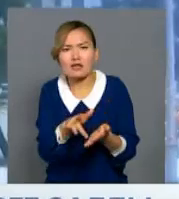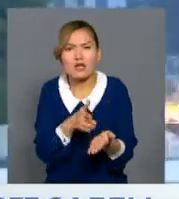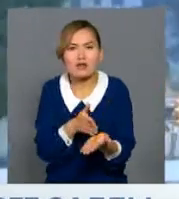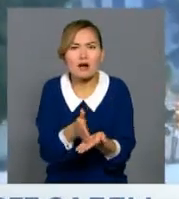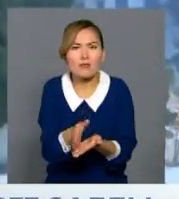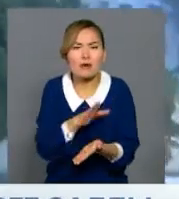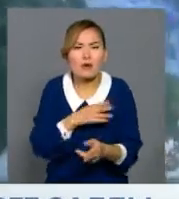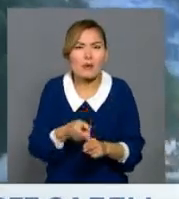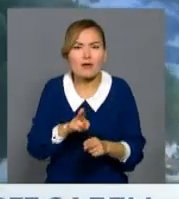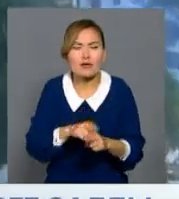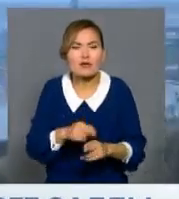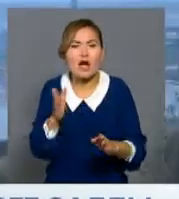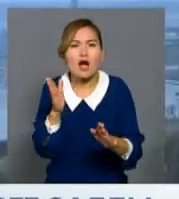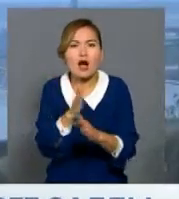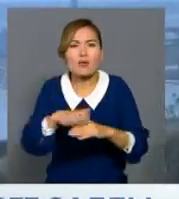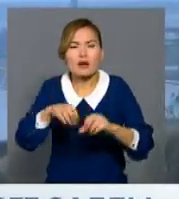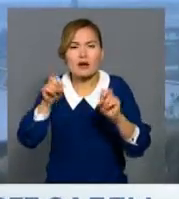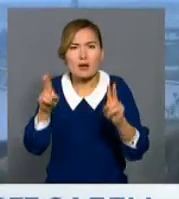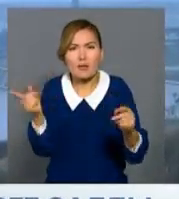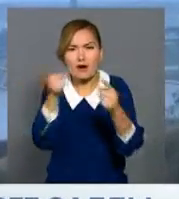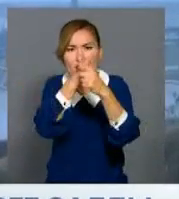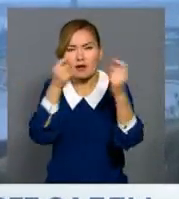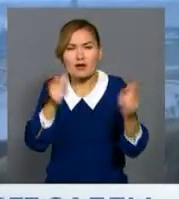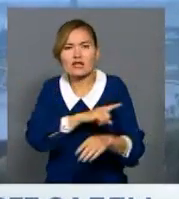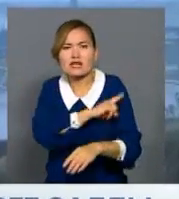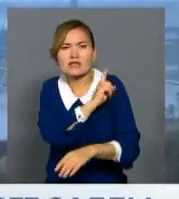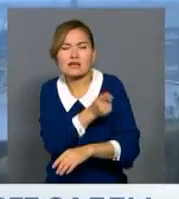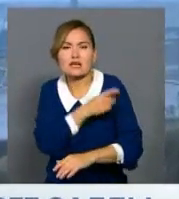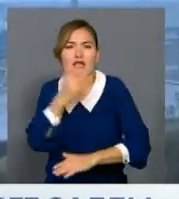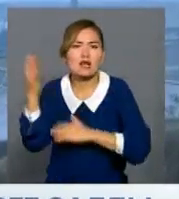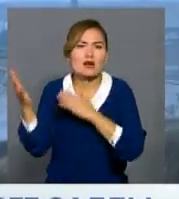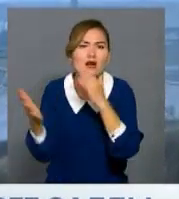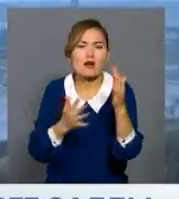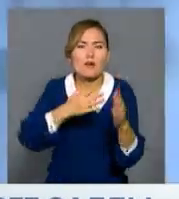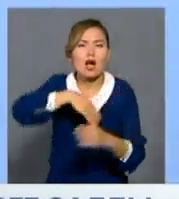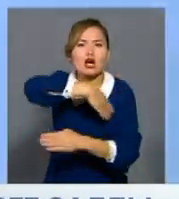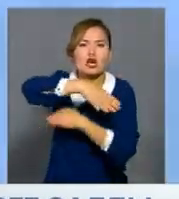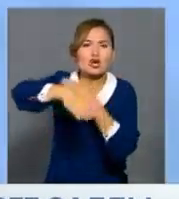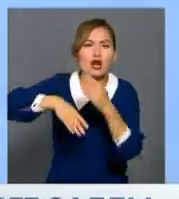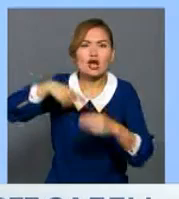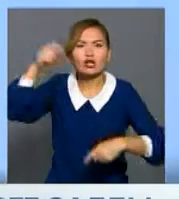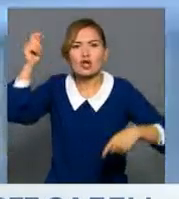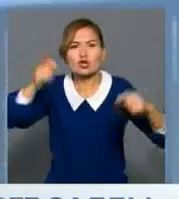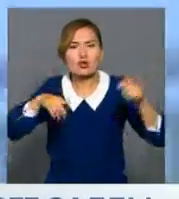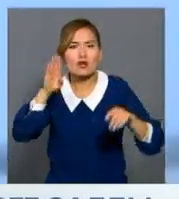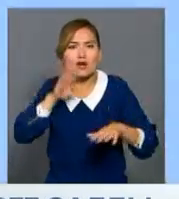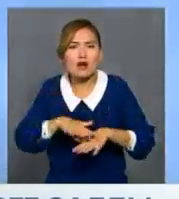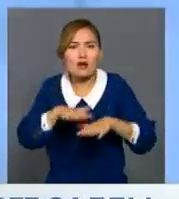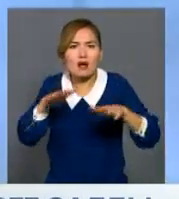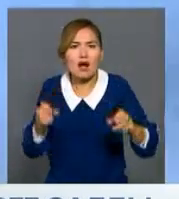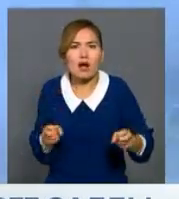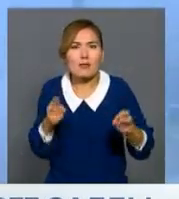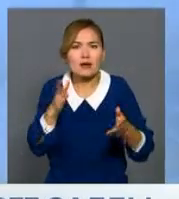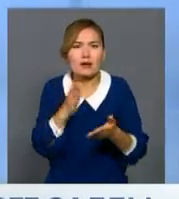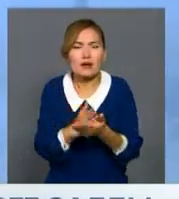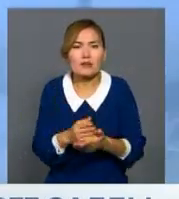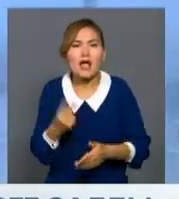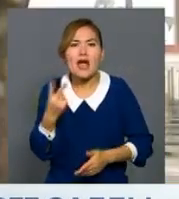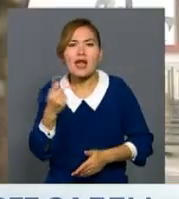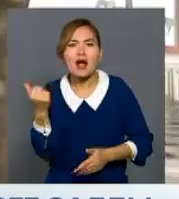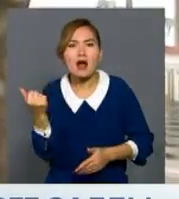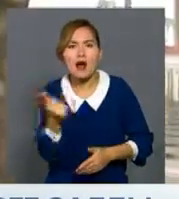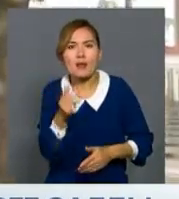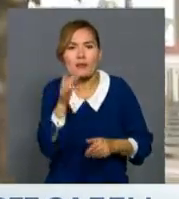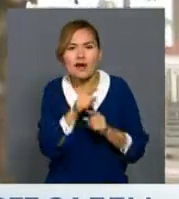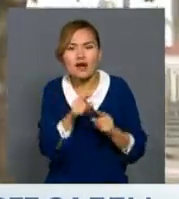Ауар айын болжау қызметінің айтыңша, алай дүлей дауылмен бірге жаңбыр нөсерлетіп, су тасқыны жүріуі мүмкін. Айта кетейік, соңғы екаптада